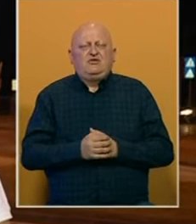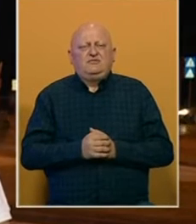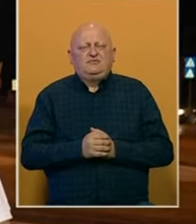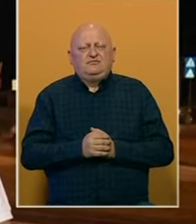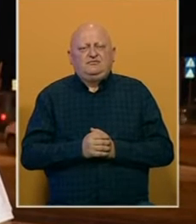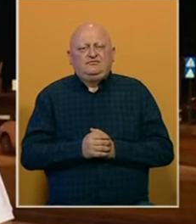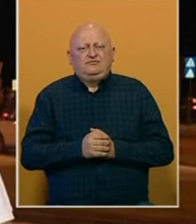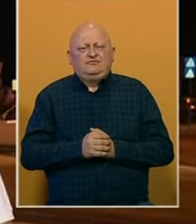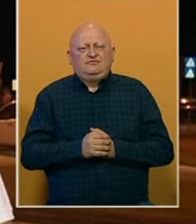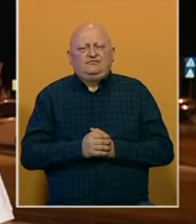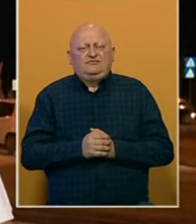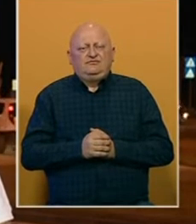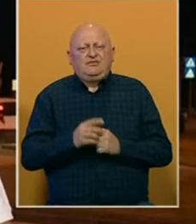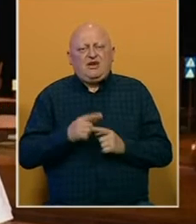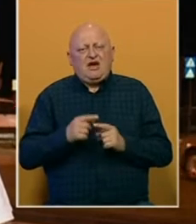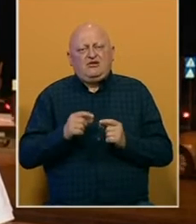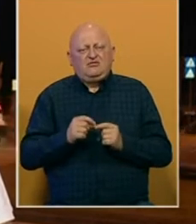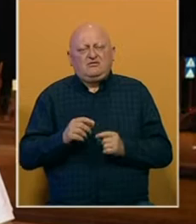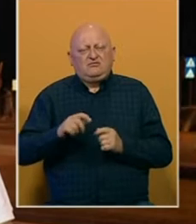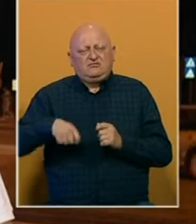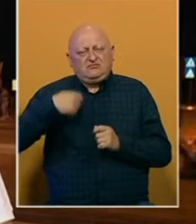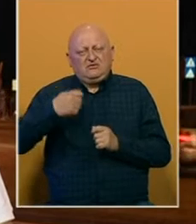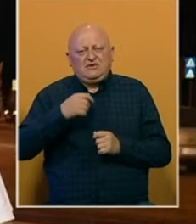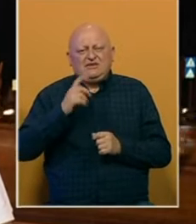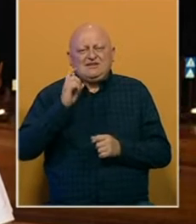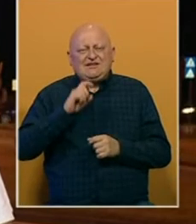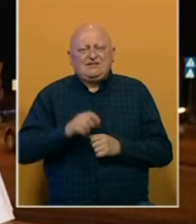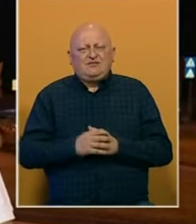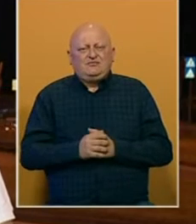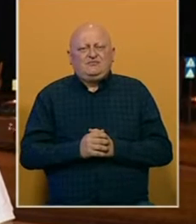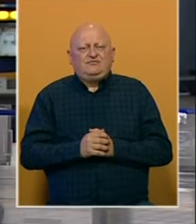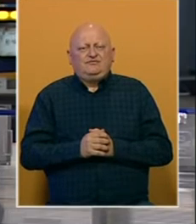kantona. Harun Bošnjak BHT1 Zenica